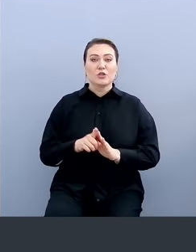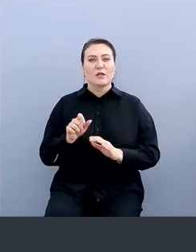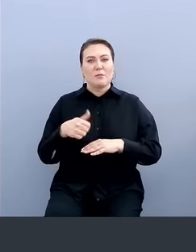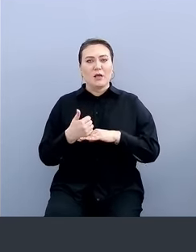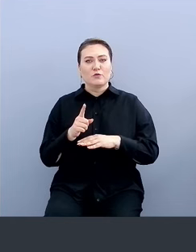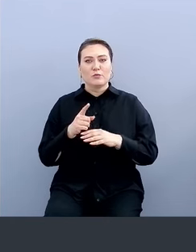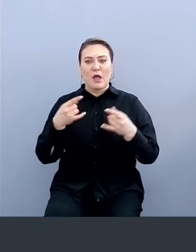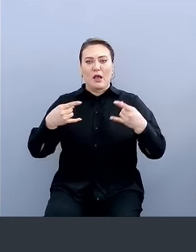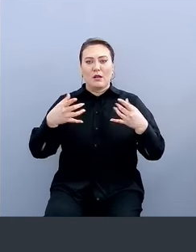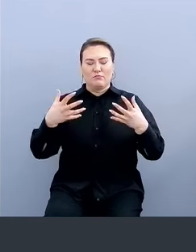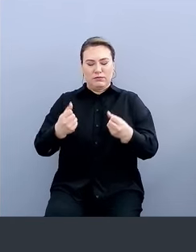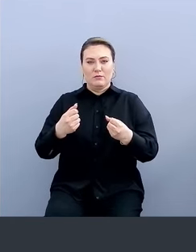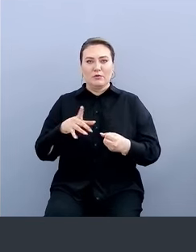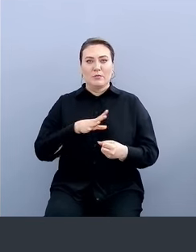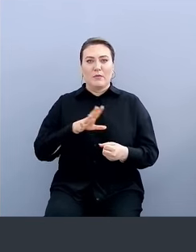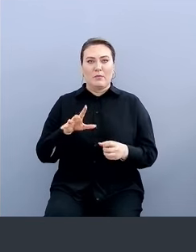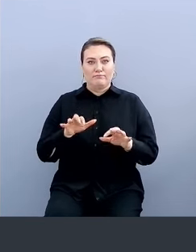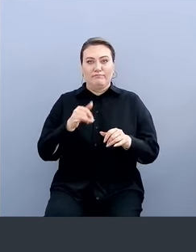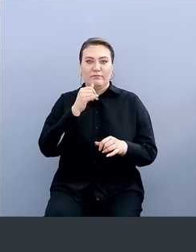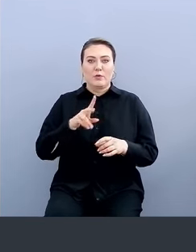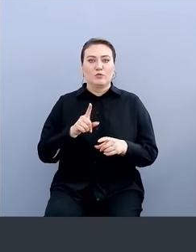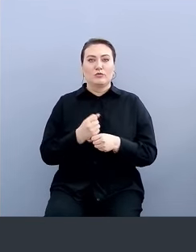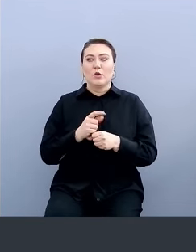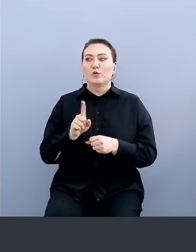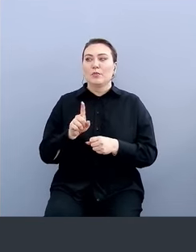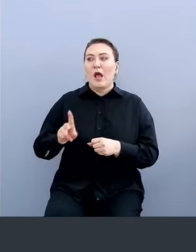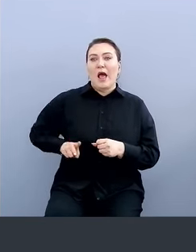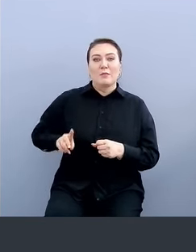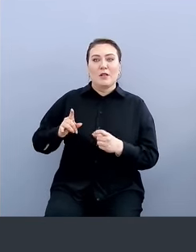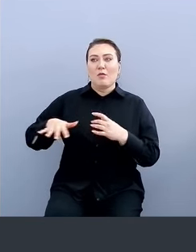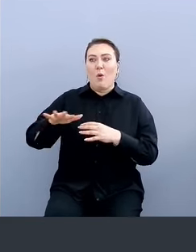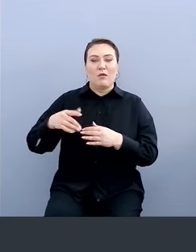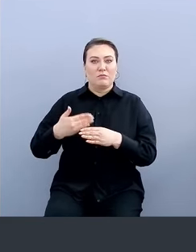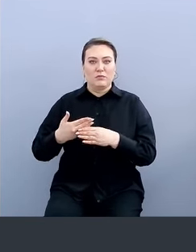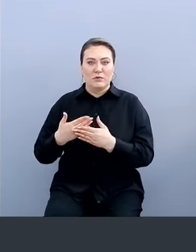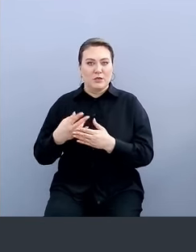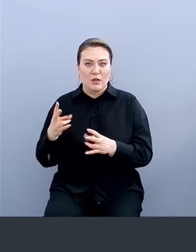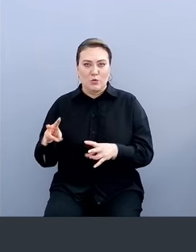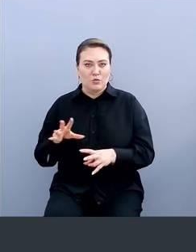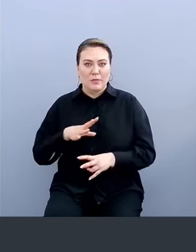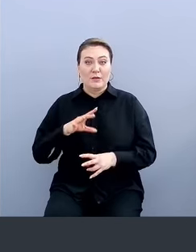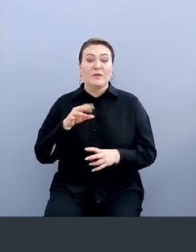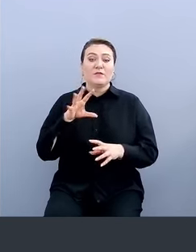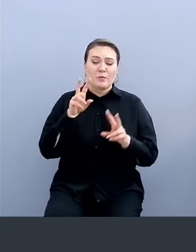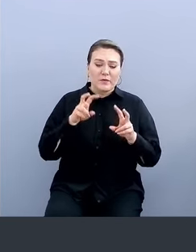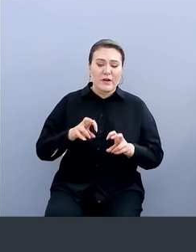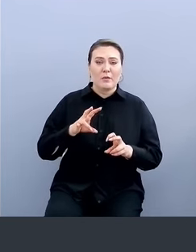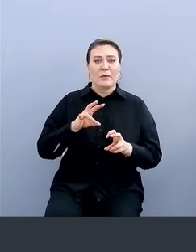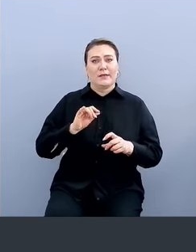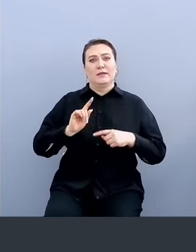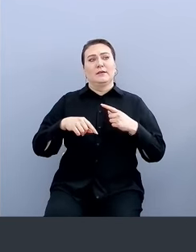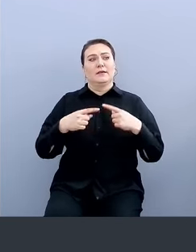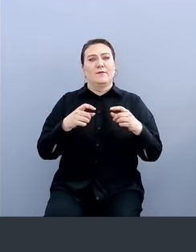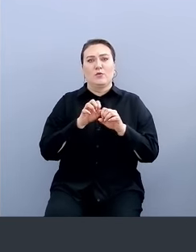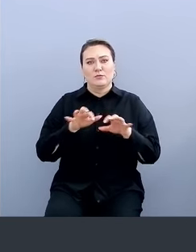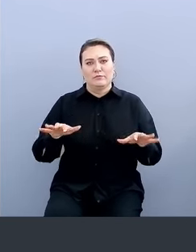чтобы экран блокировался, условно говоря, кому-то админ локально не нужен и так далее. Вот мы их все проверяем и инфорсим и так